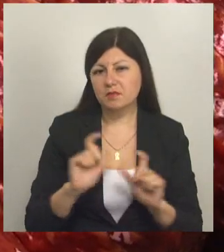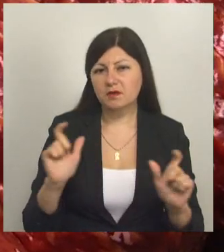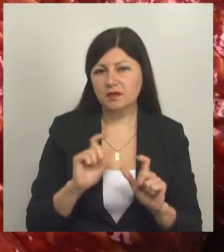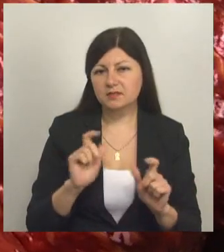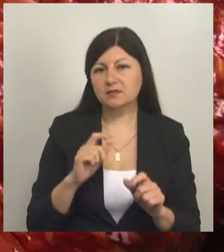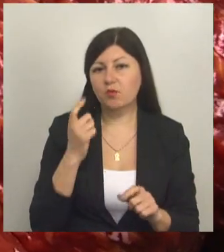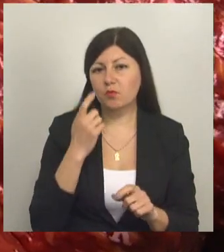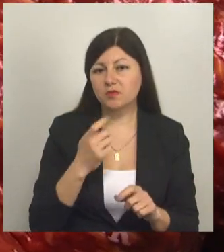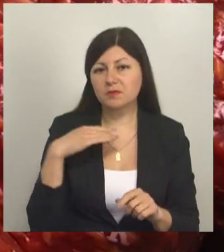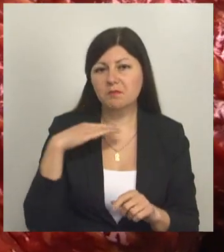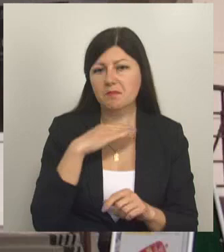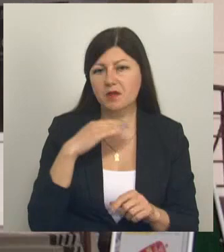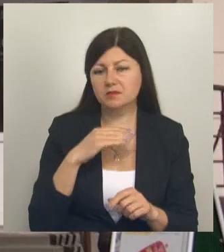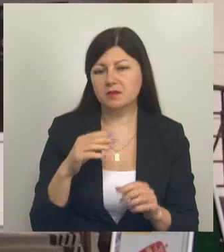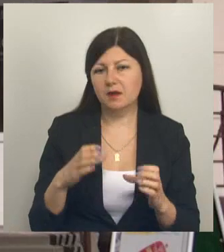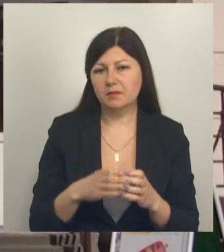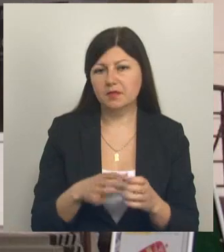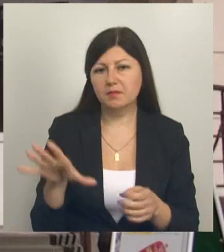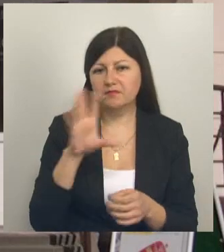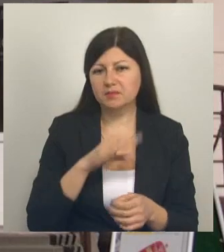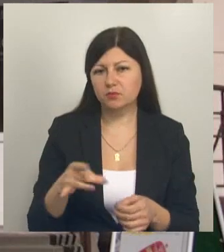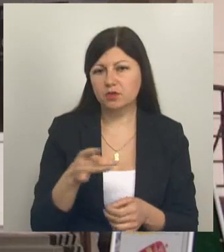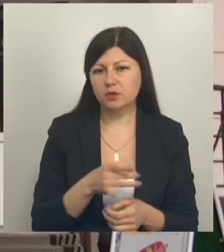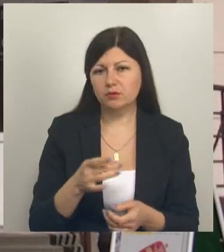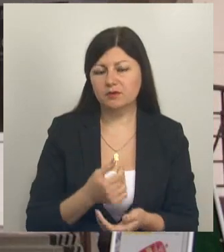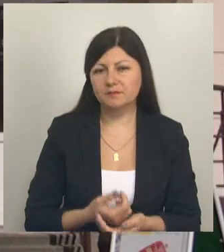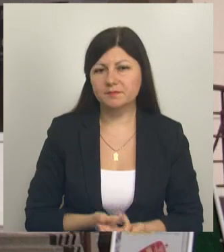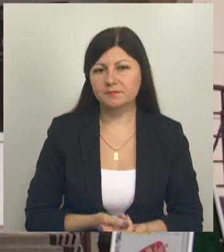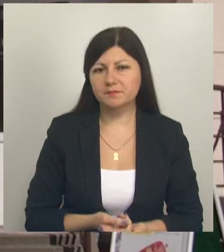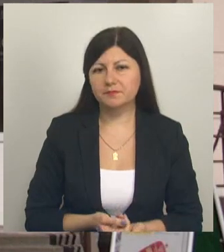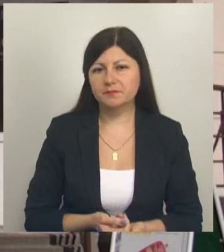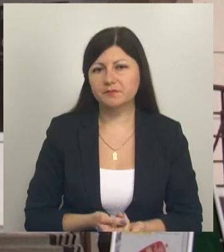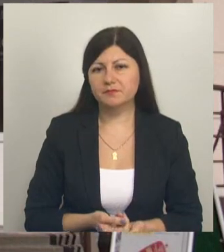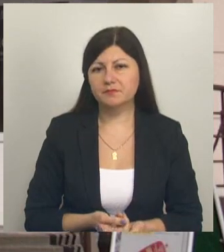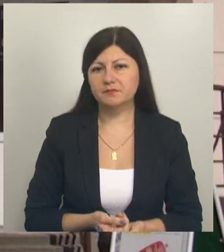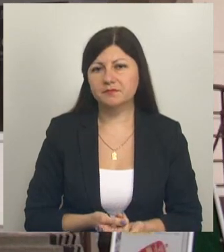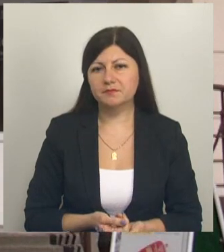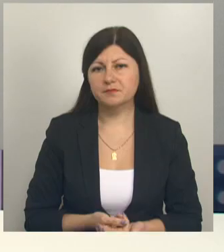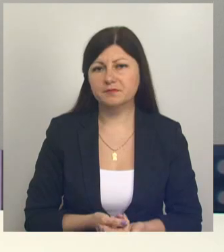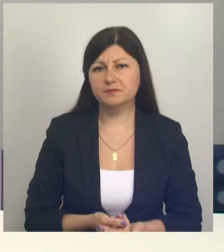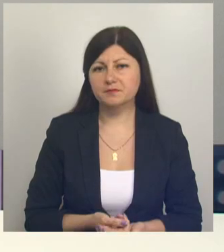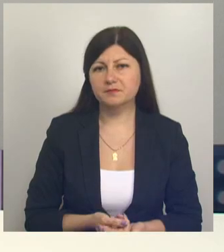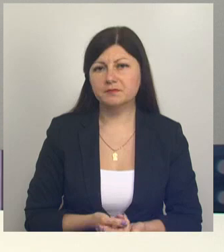мясокомбината по всему региону. Оксана Черных, Дмитрий Жиряков. Такой день на мире Белогорья.